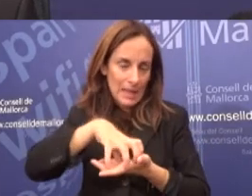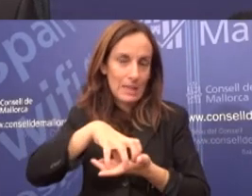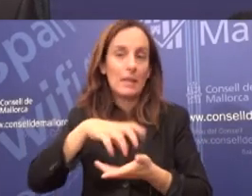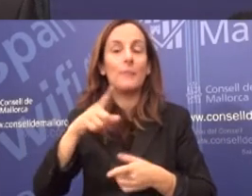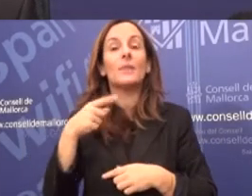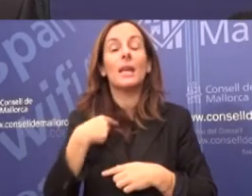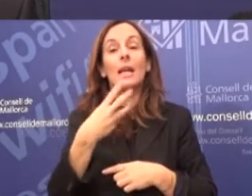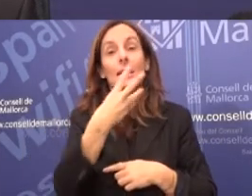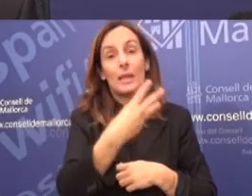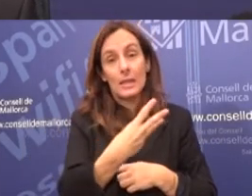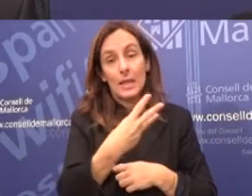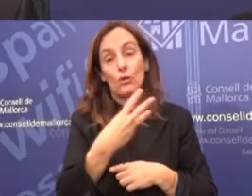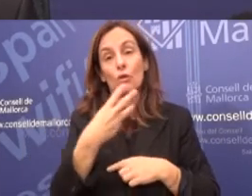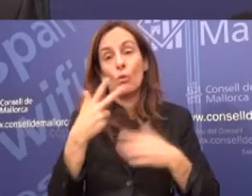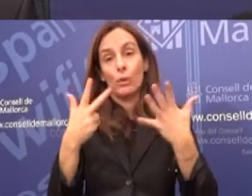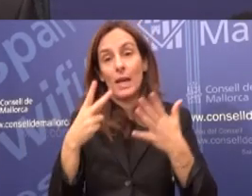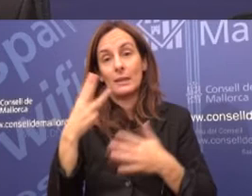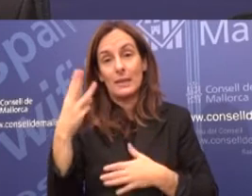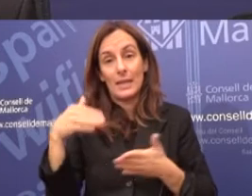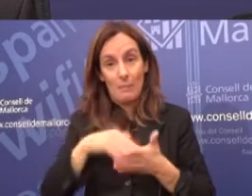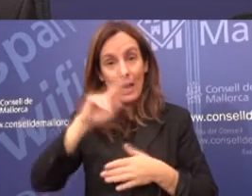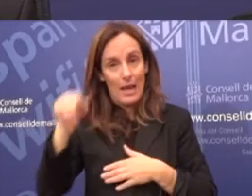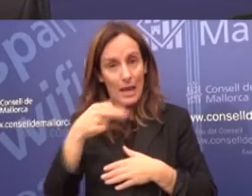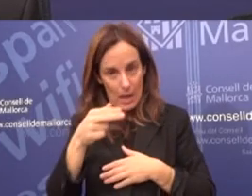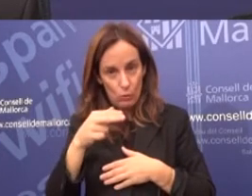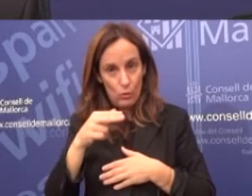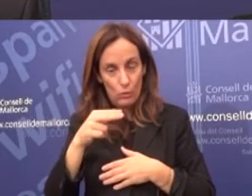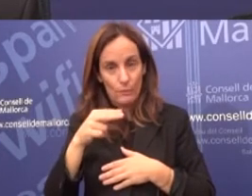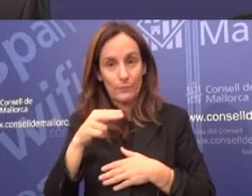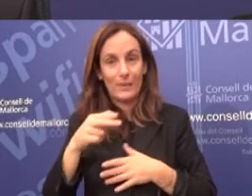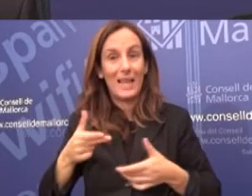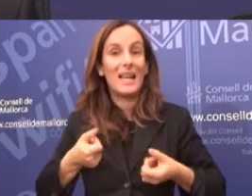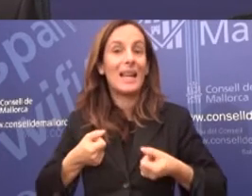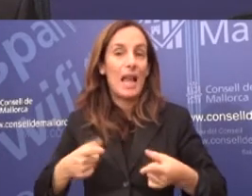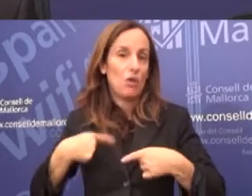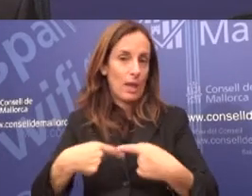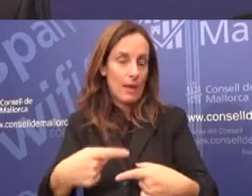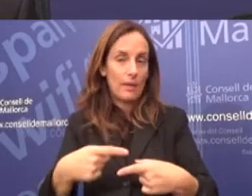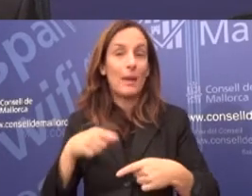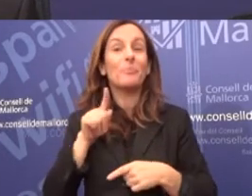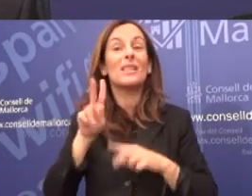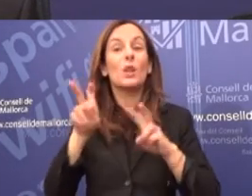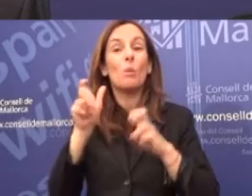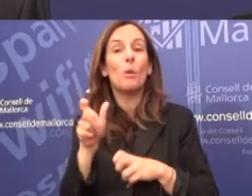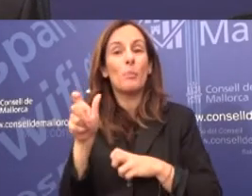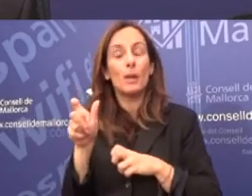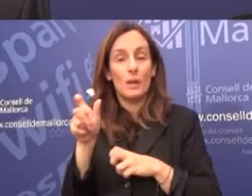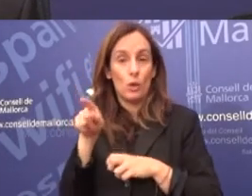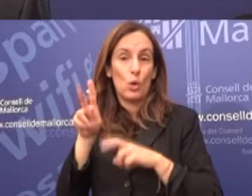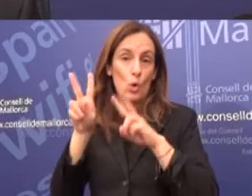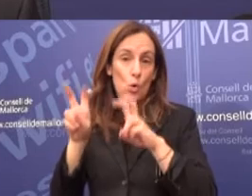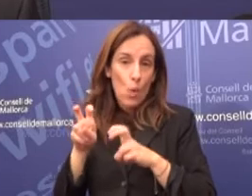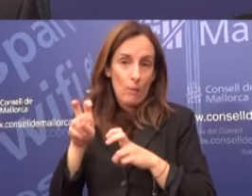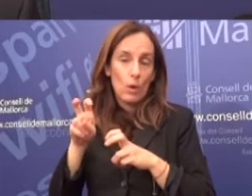que requereix aquesta finca i que tenim quantificades en 383.000 euros. Vull comentar en aquest